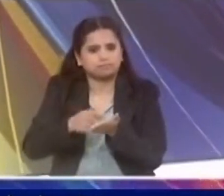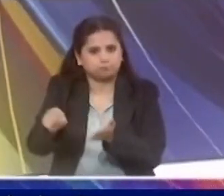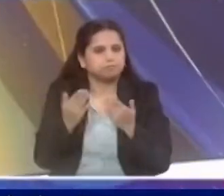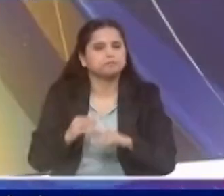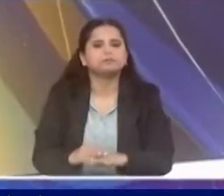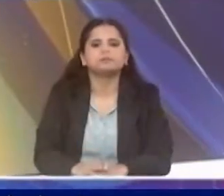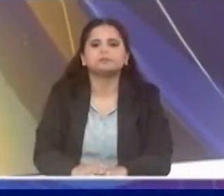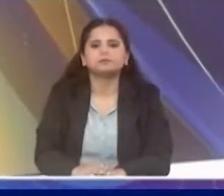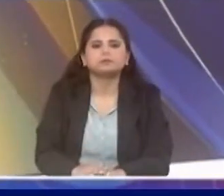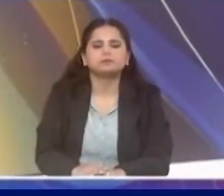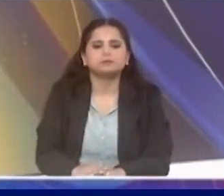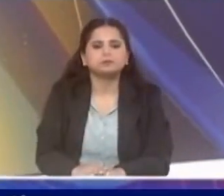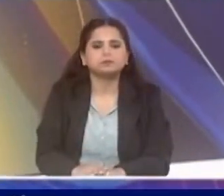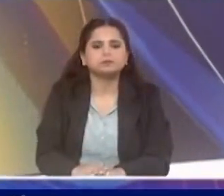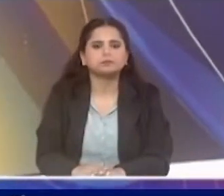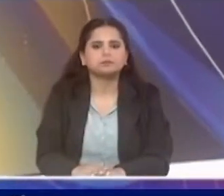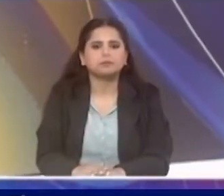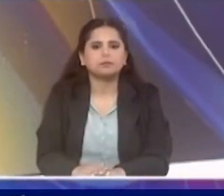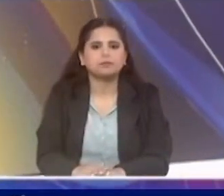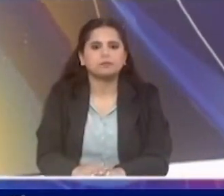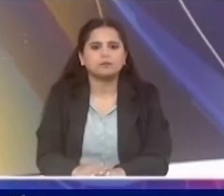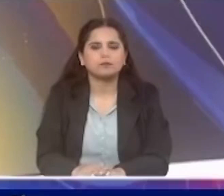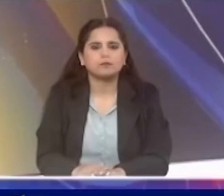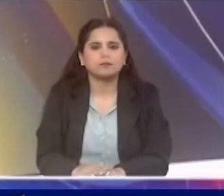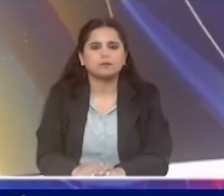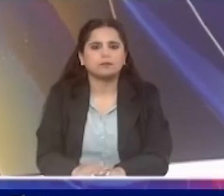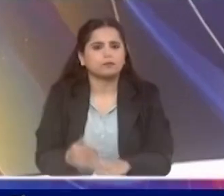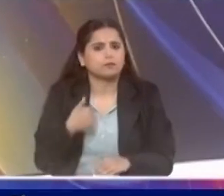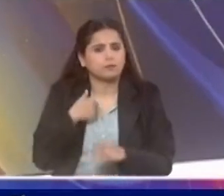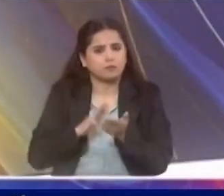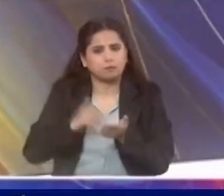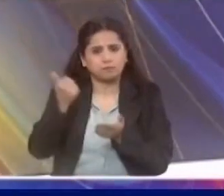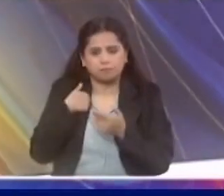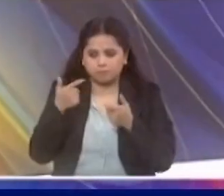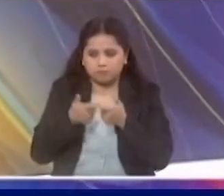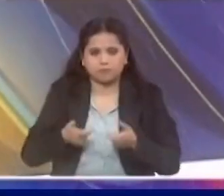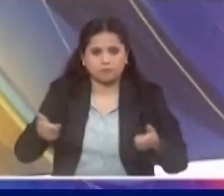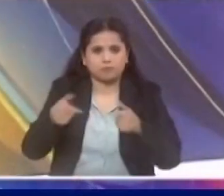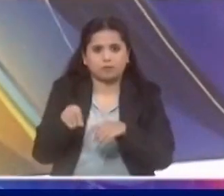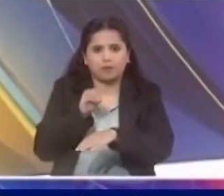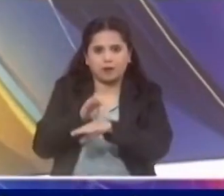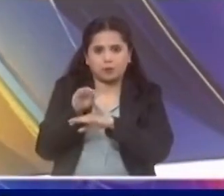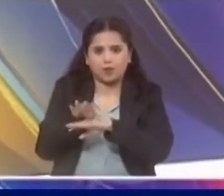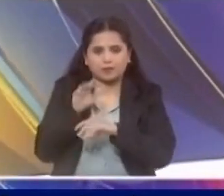गया है मंद्री मंदल लॉजिस्टिक धोरणाला